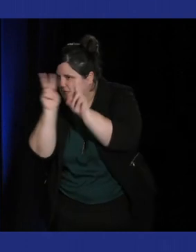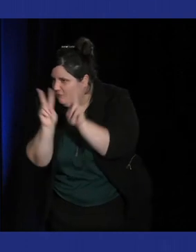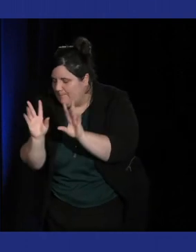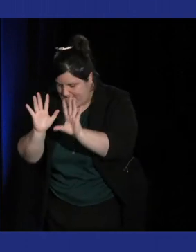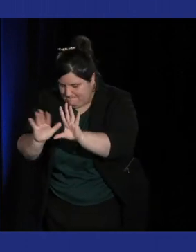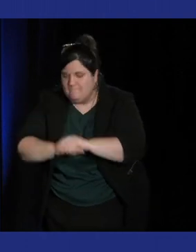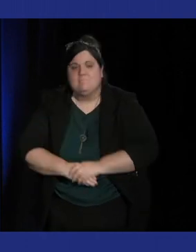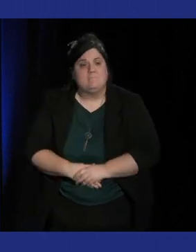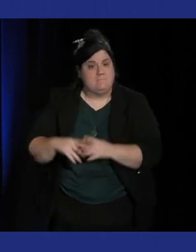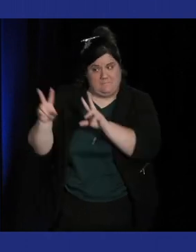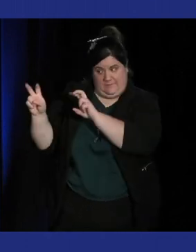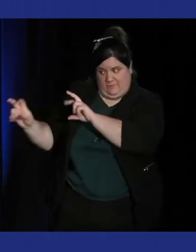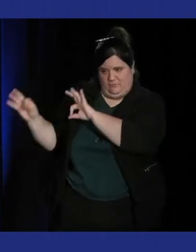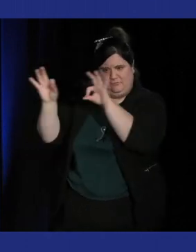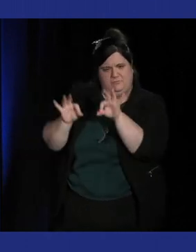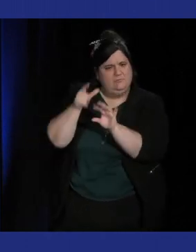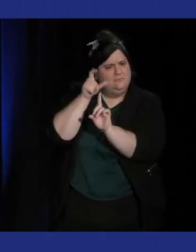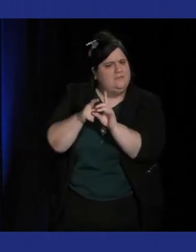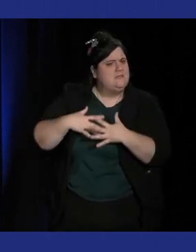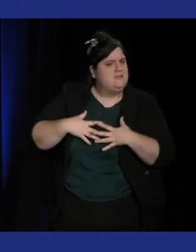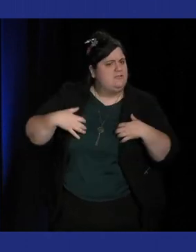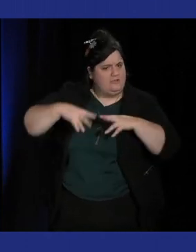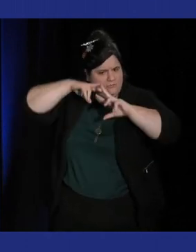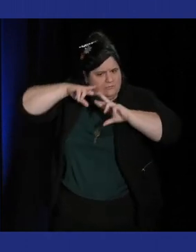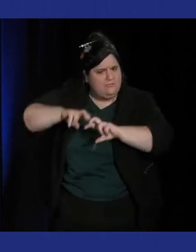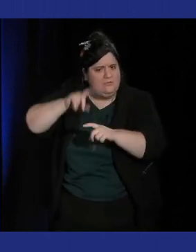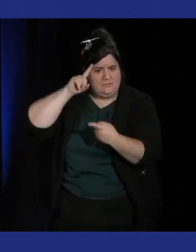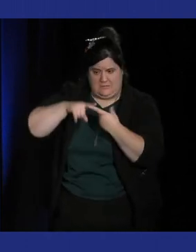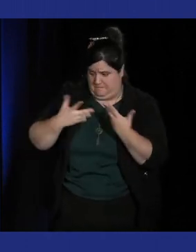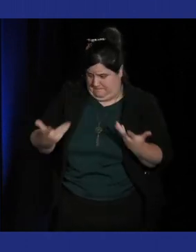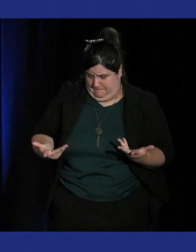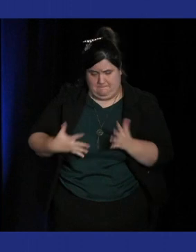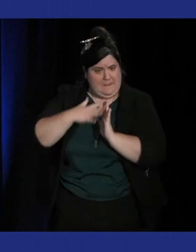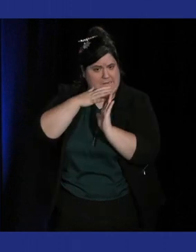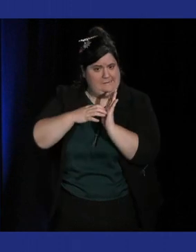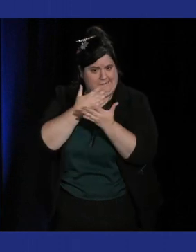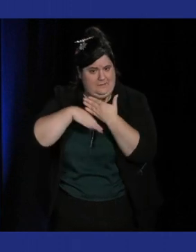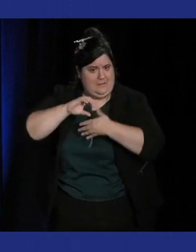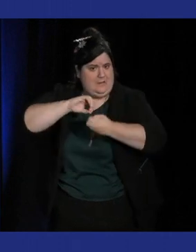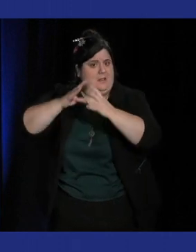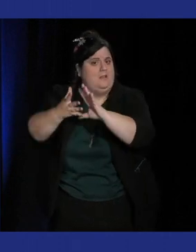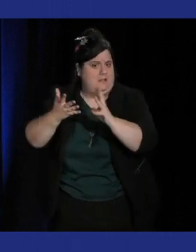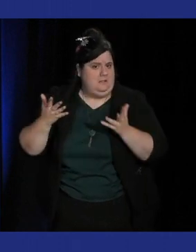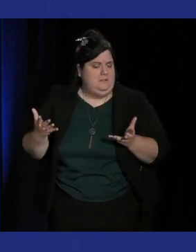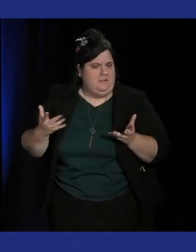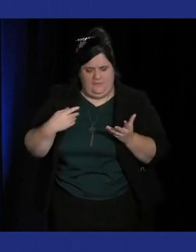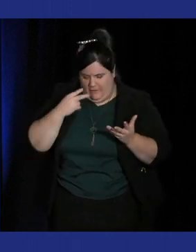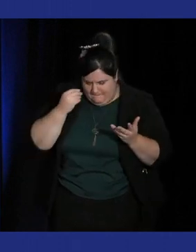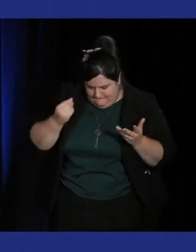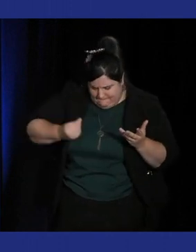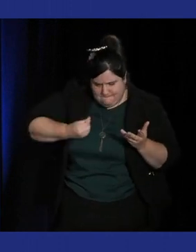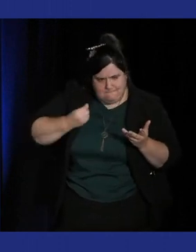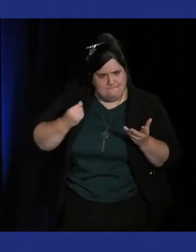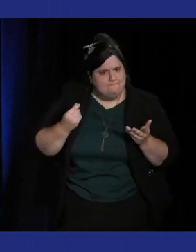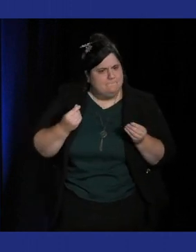station d'un chercheur qui a travaillé sur le domaine des cybertextes et il parlait dans les cybertextes du fait qu'il y avait un effort